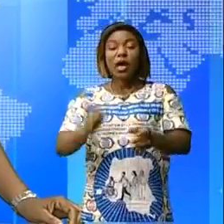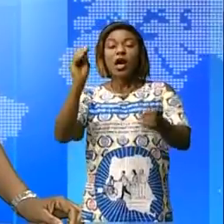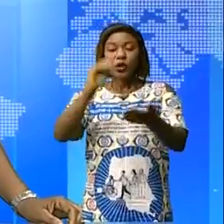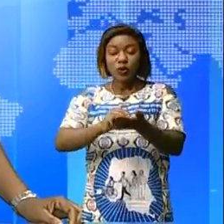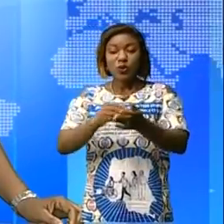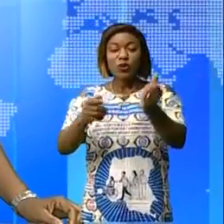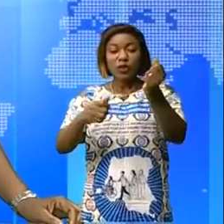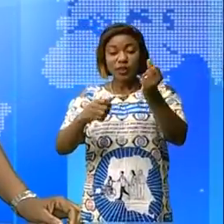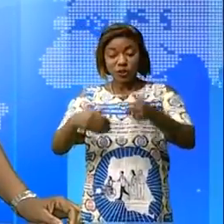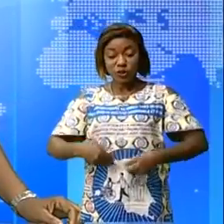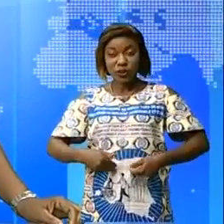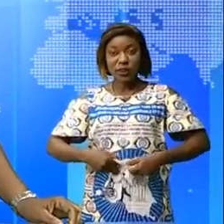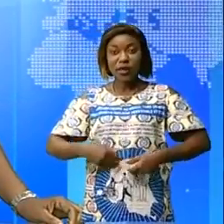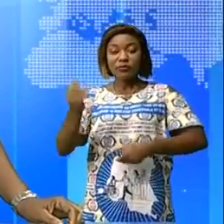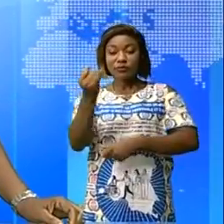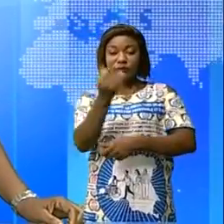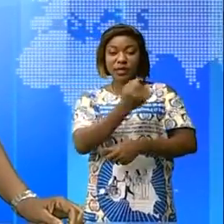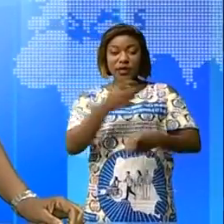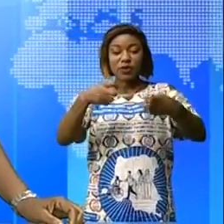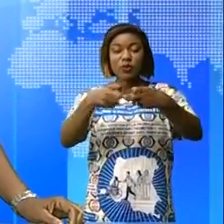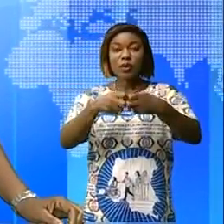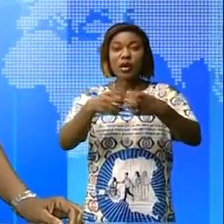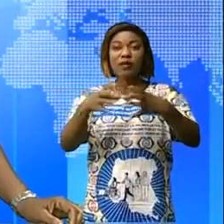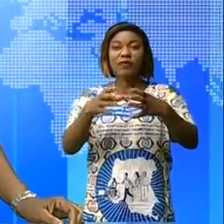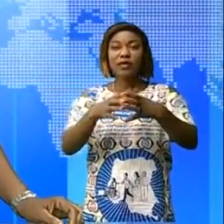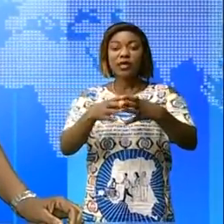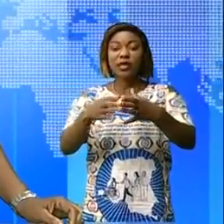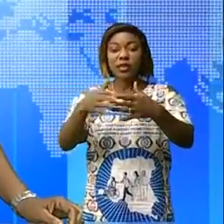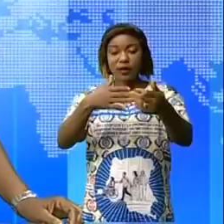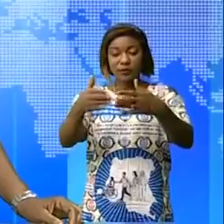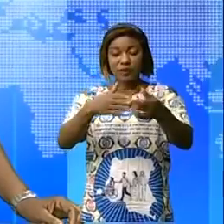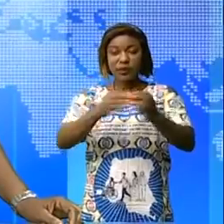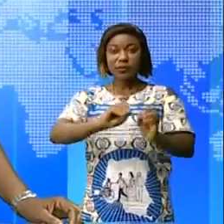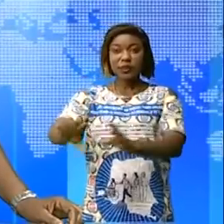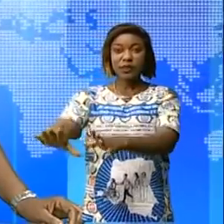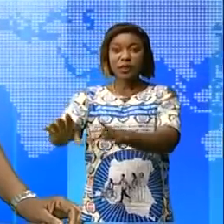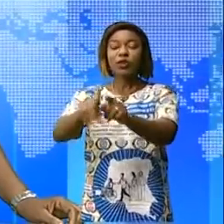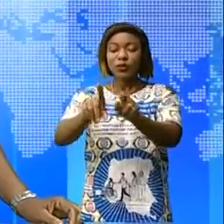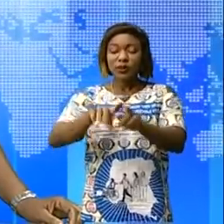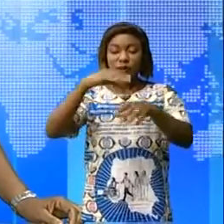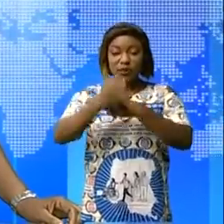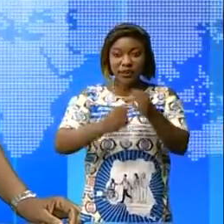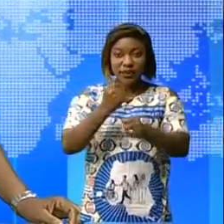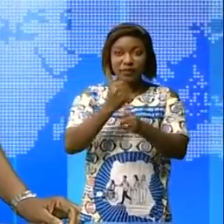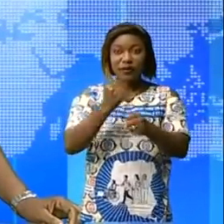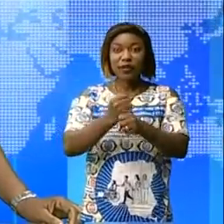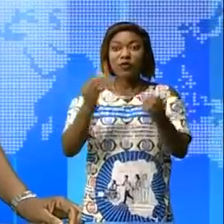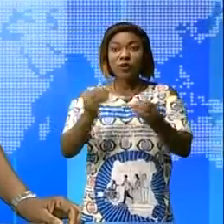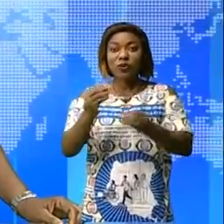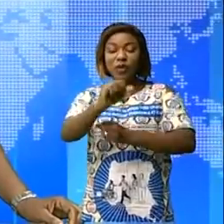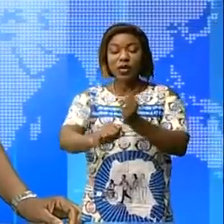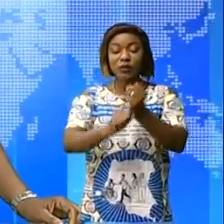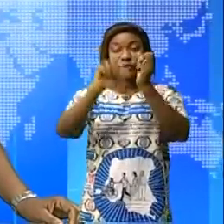du sud qui vous produise du carburant avec le déchet plastique recyclé, une ingéniosité qui nécessite l'appui du